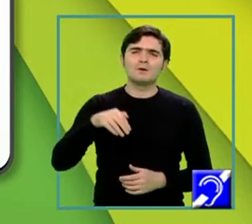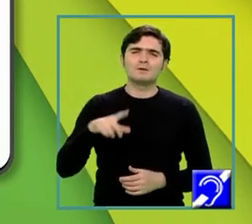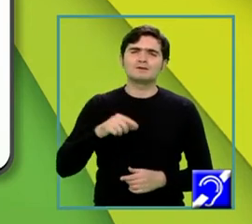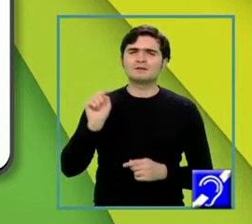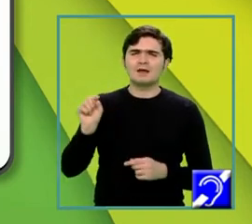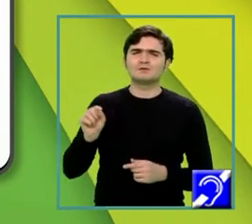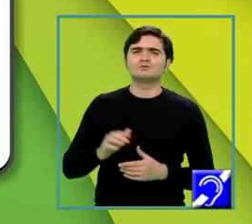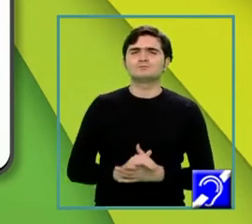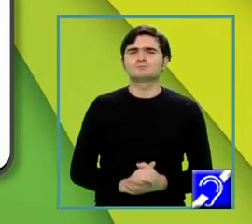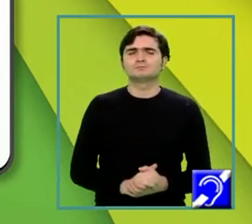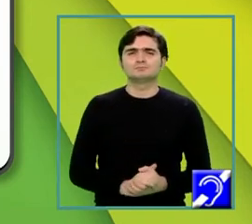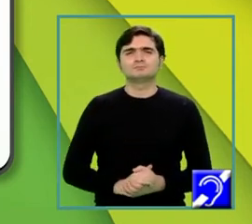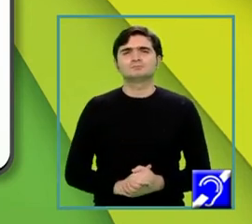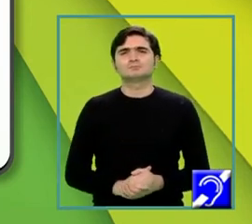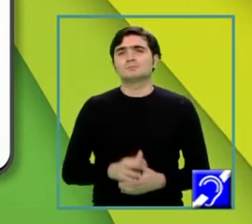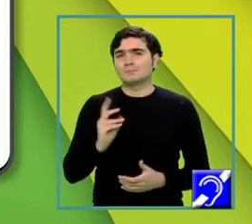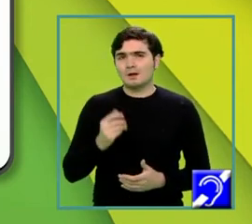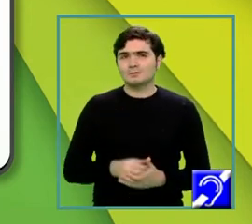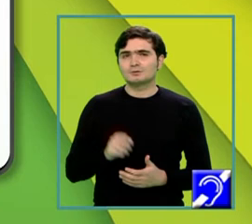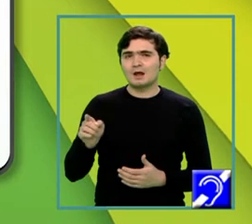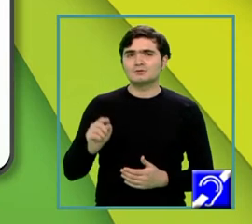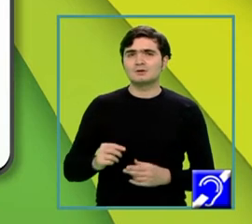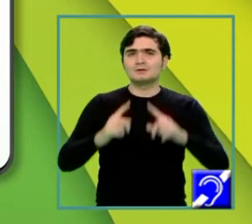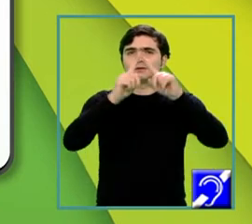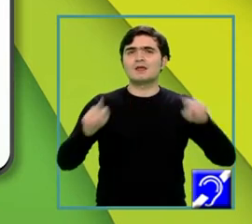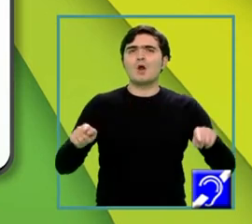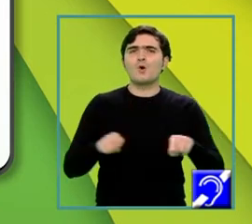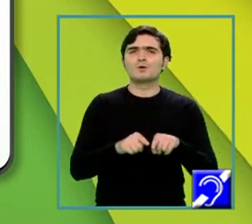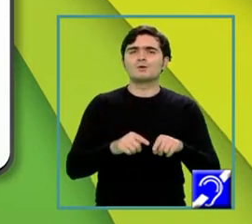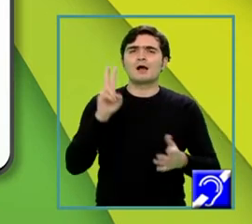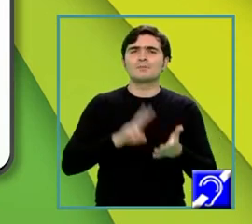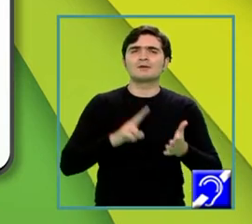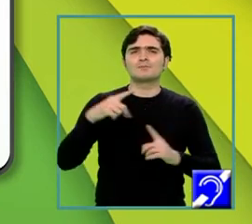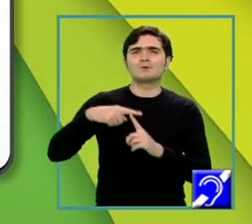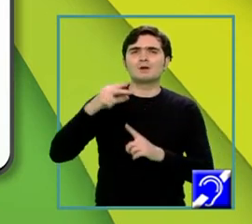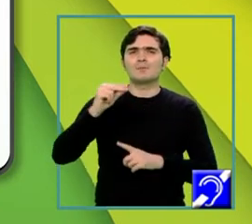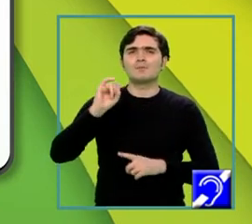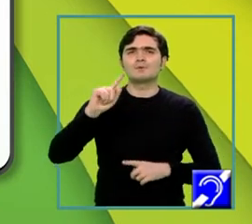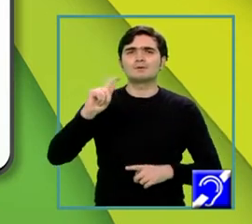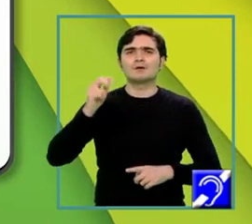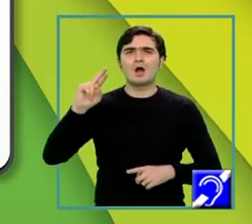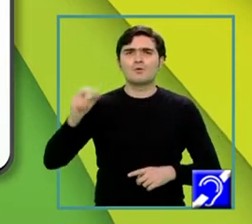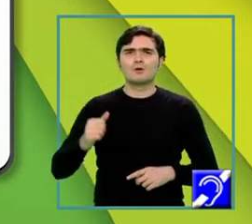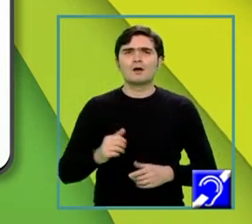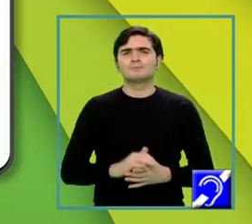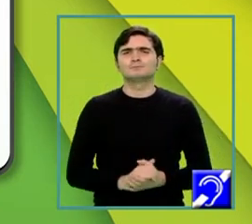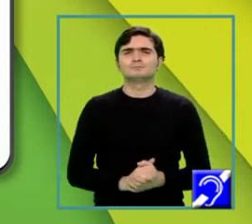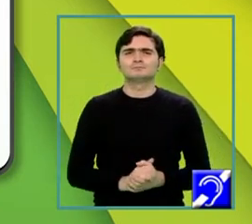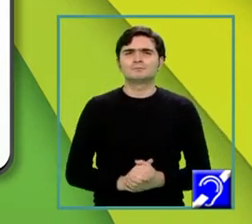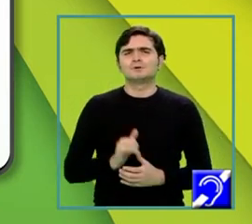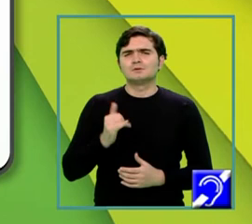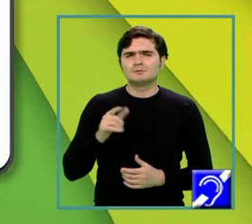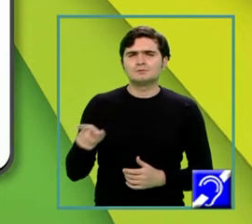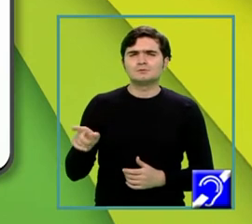Da, deci, în acest triunghi aplicăm teorema lui Pitagora, după cum spuneam, VM pătrat este egal cu V la pătrat plus OM la pătrat.